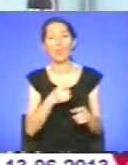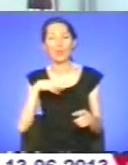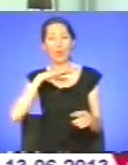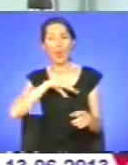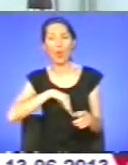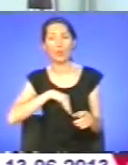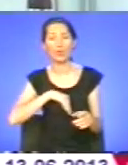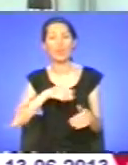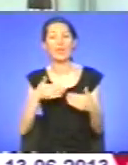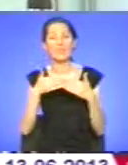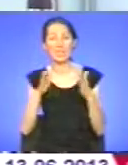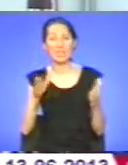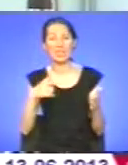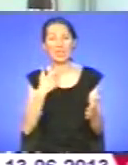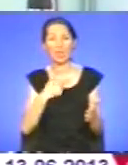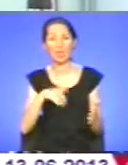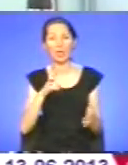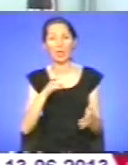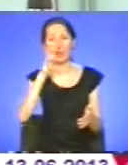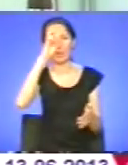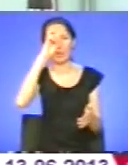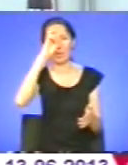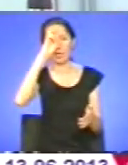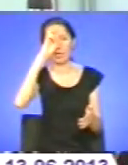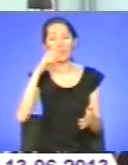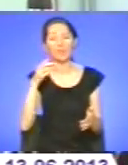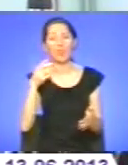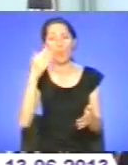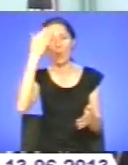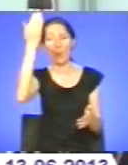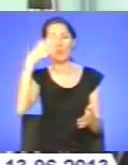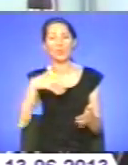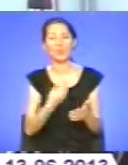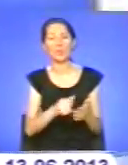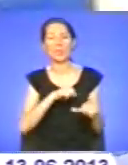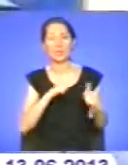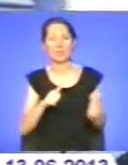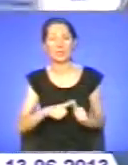самим відкрити собі Царство Боже в своїх серцях, своїх душах.